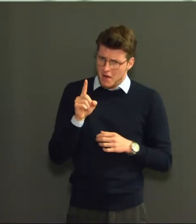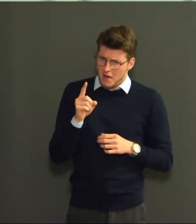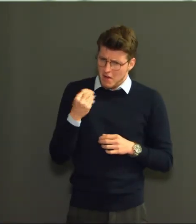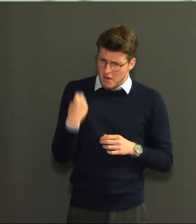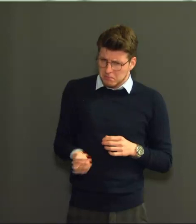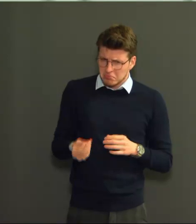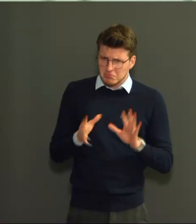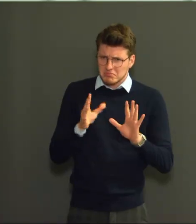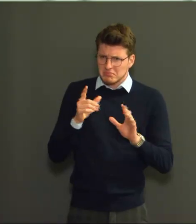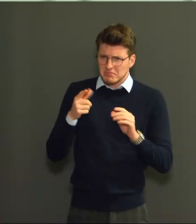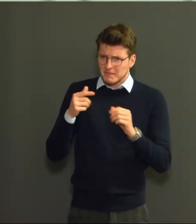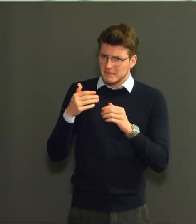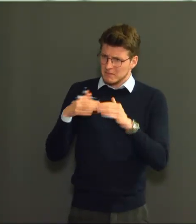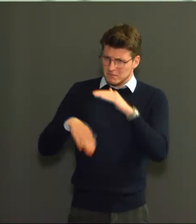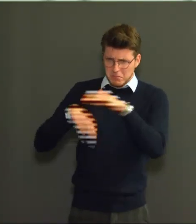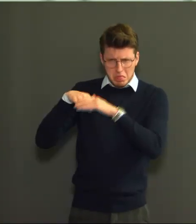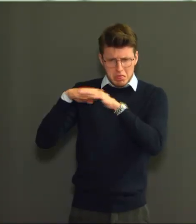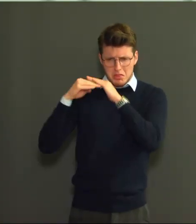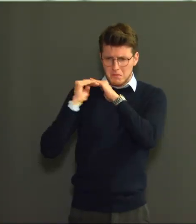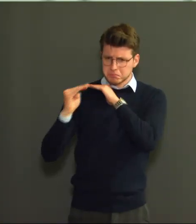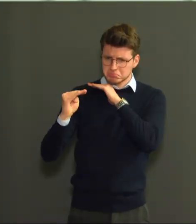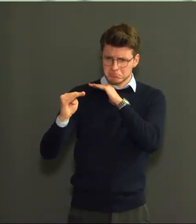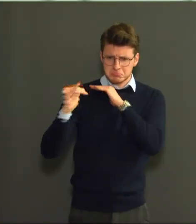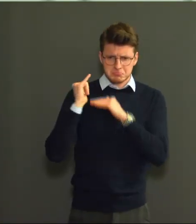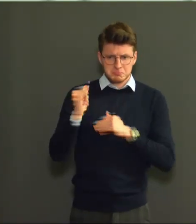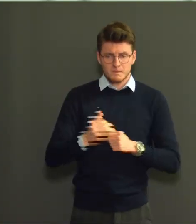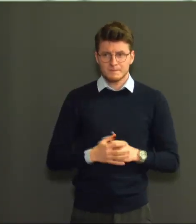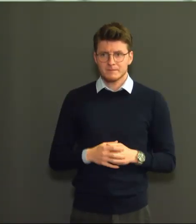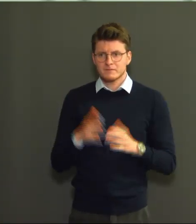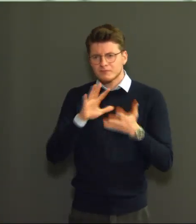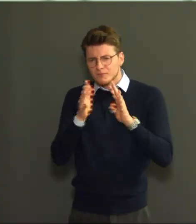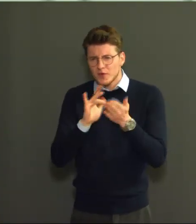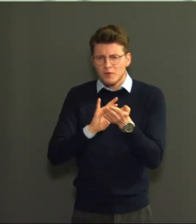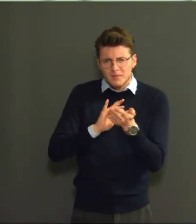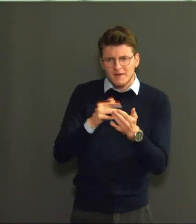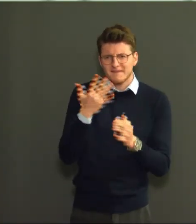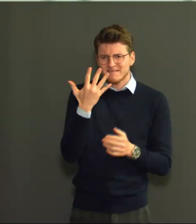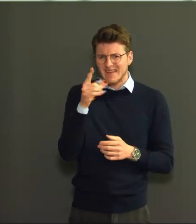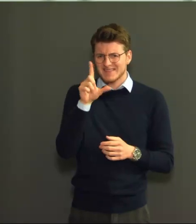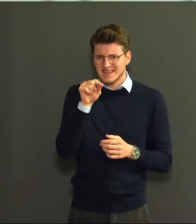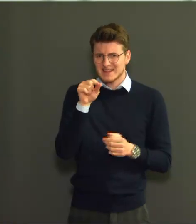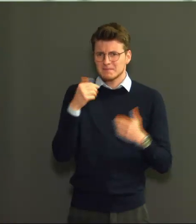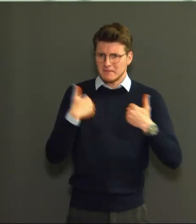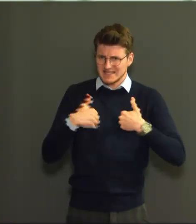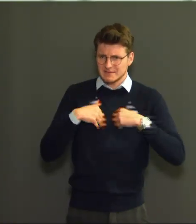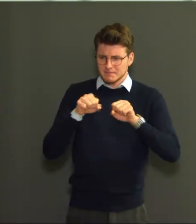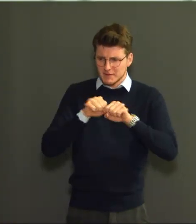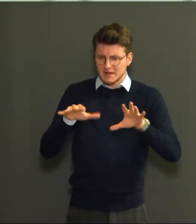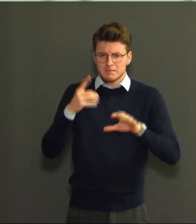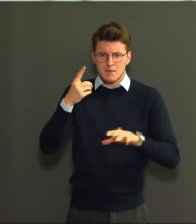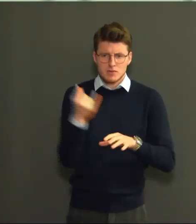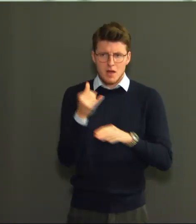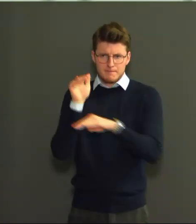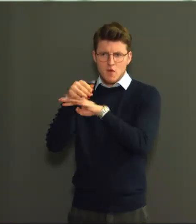plateau bereikt te hebben van zo'n 15 nieuwe besmettingen per dag met op- en neergaande schommelingen.